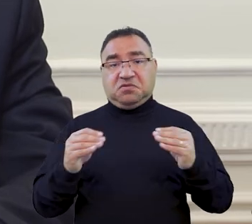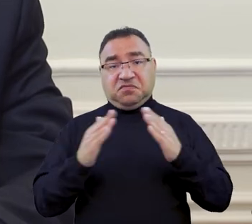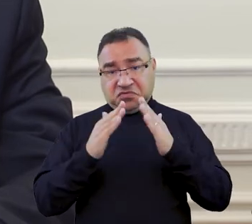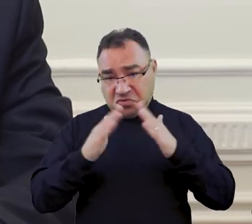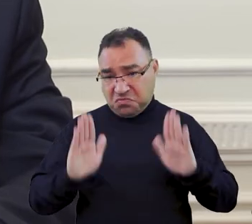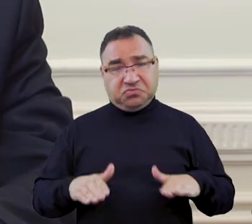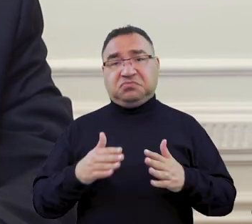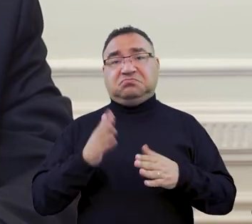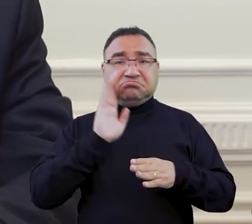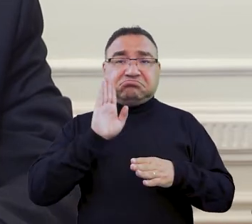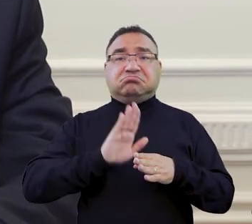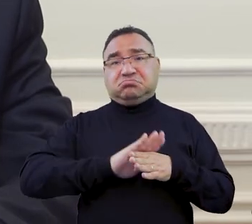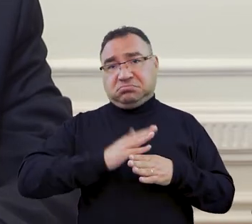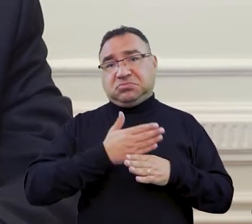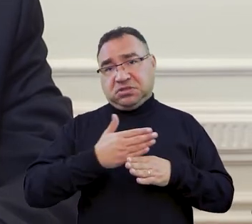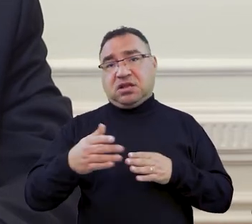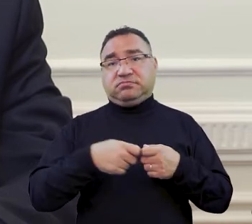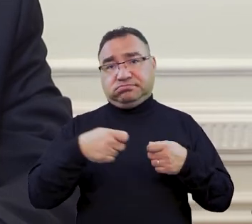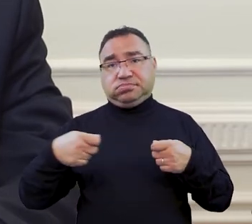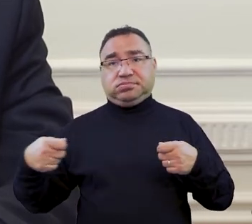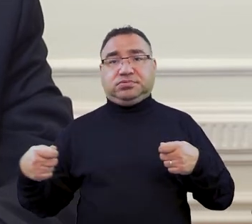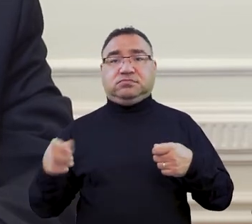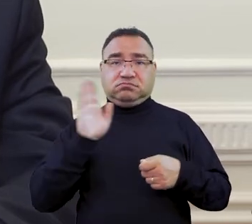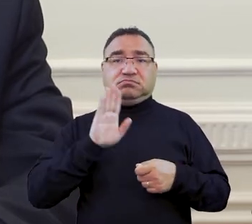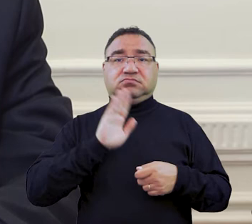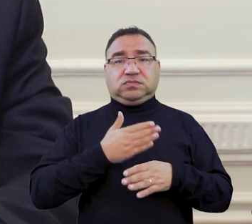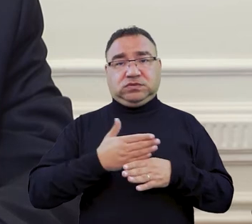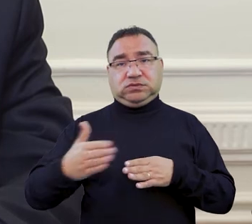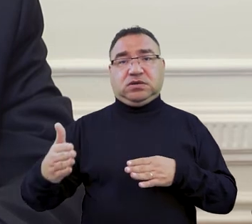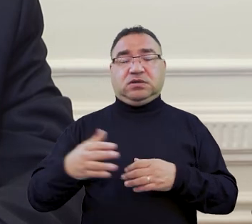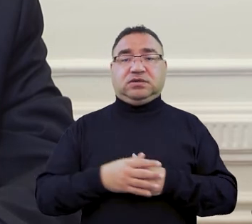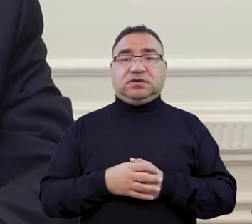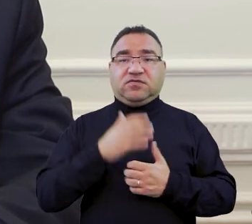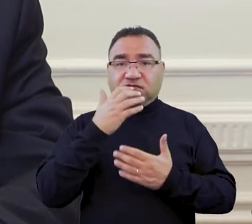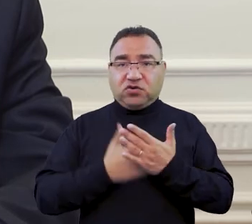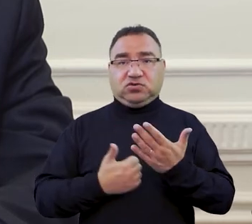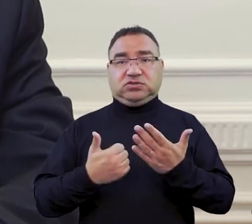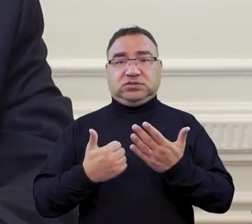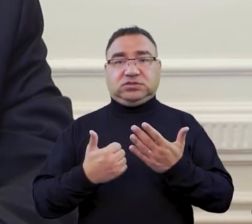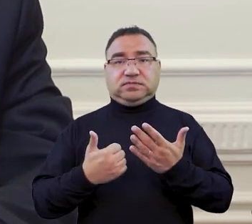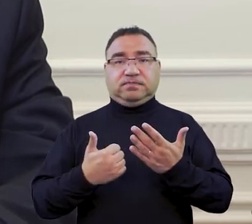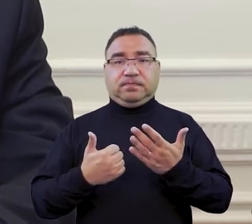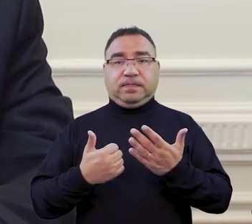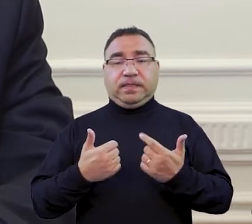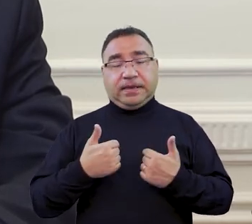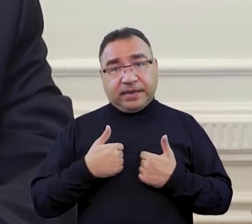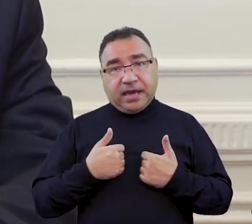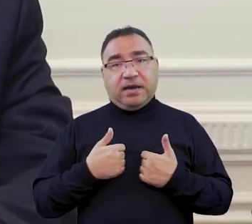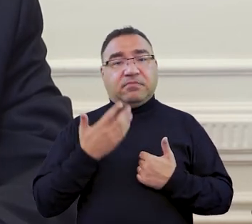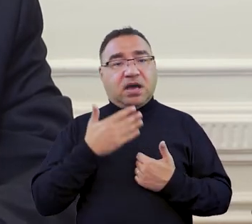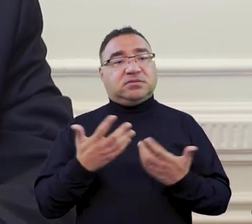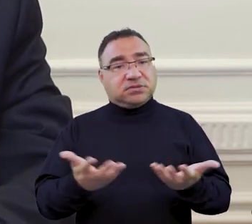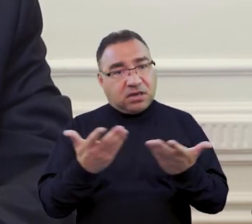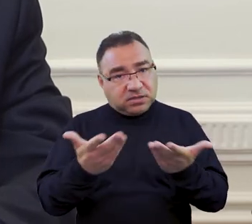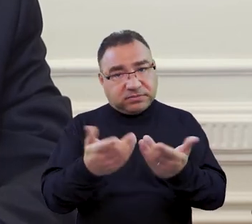zdalne, no to niech te obszary w jakiejś mierze będą wykorzystywane. Także ja osobiście bardzo